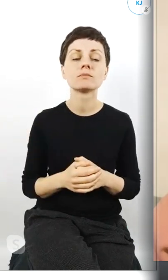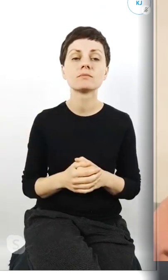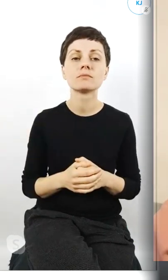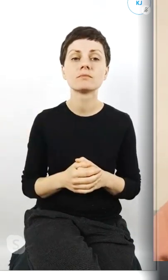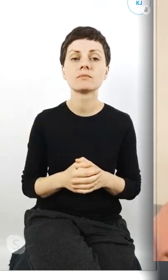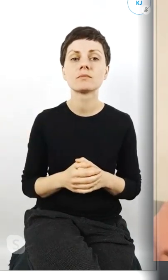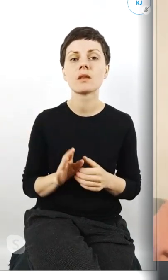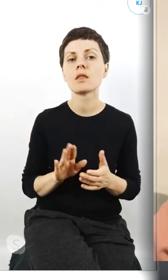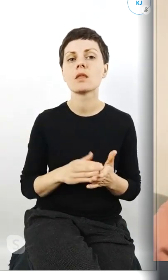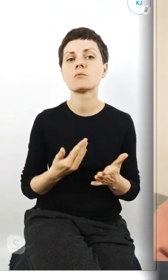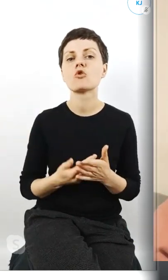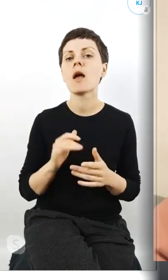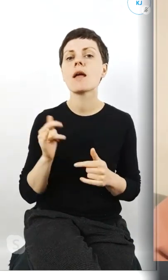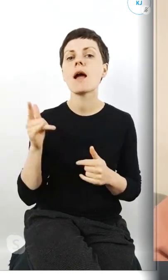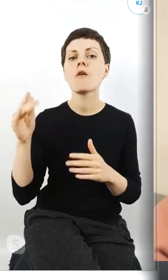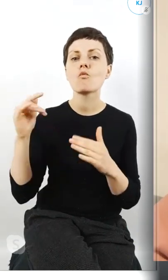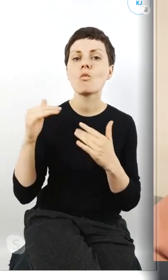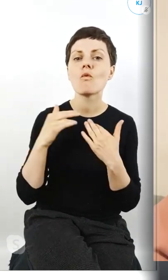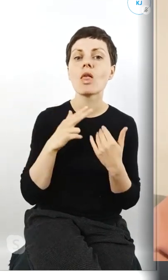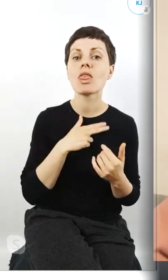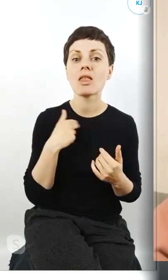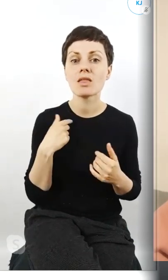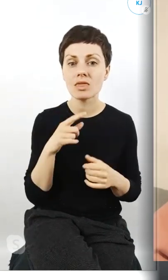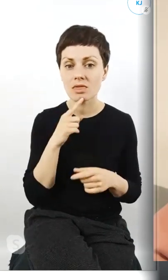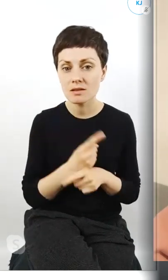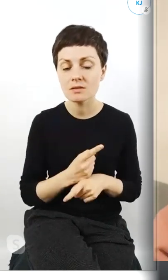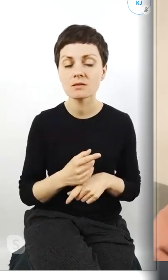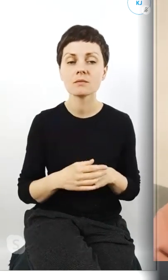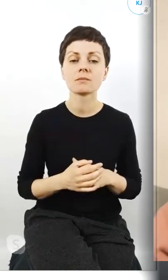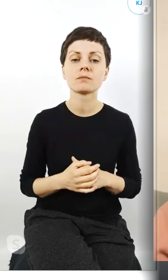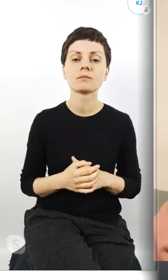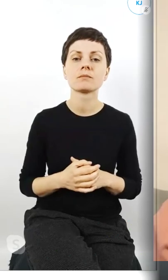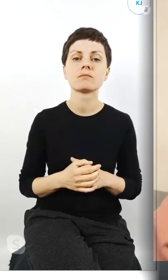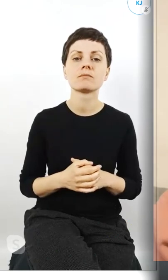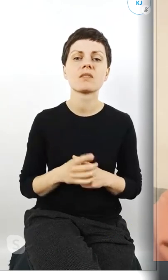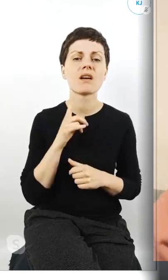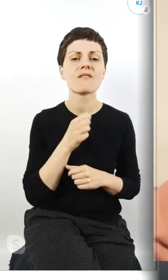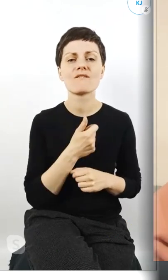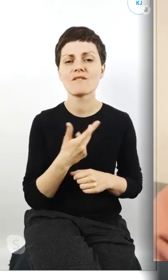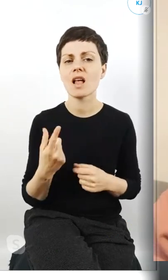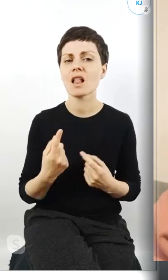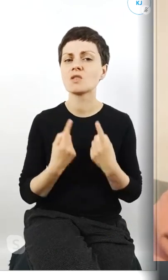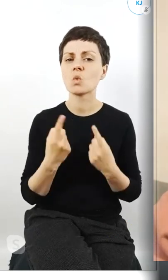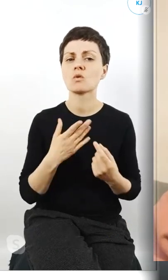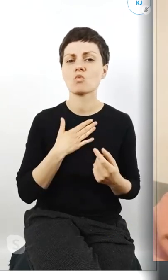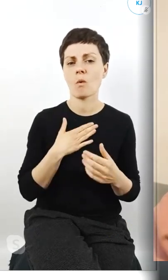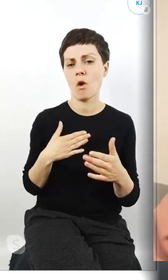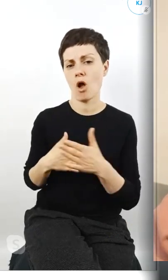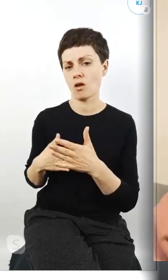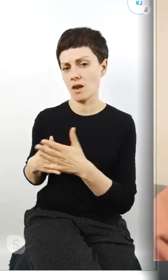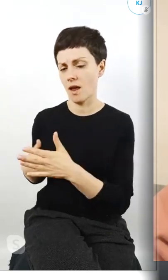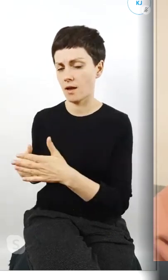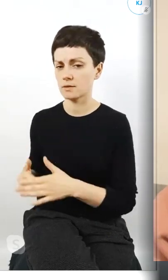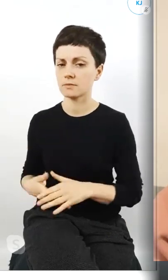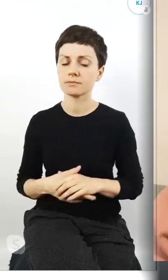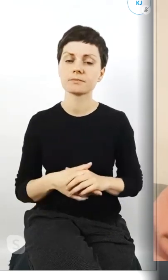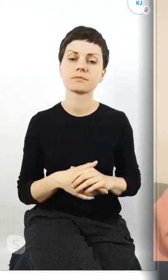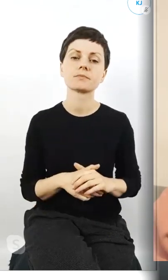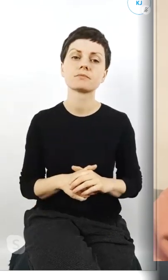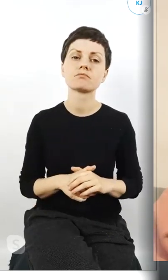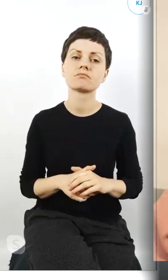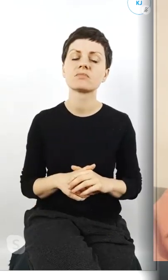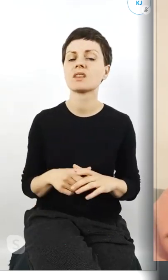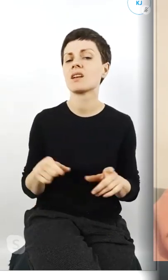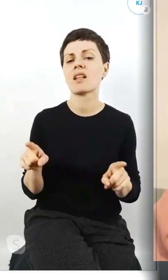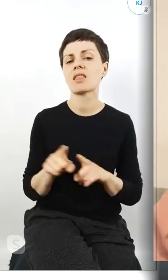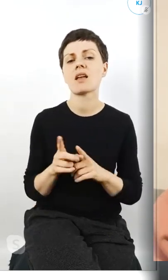na przykład mają wpływ na nasze decyzje w wielu sytuacjach na zborce ogranicza no i też